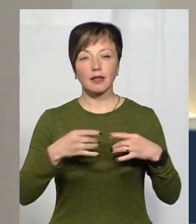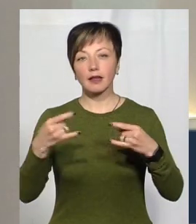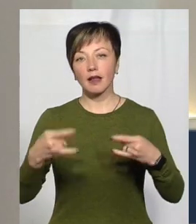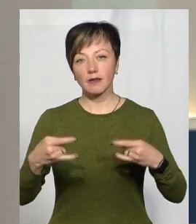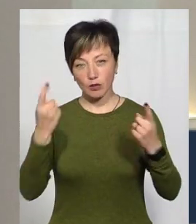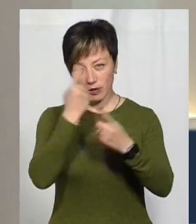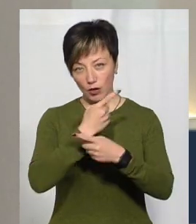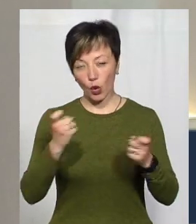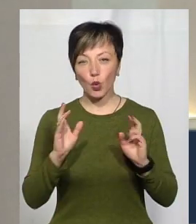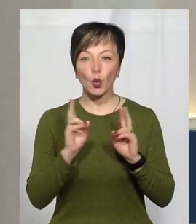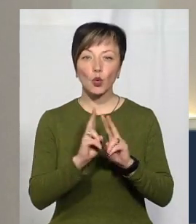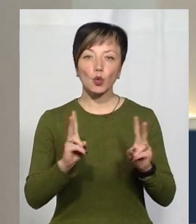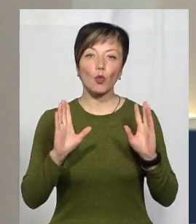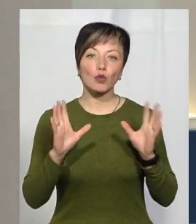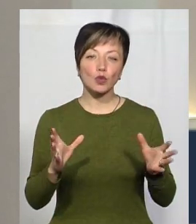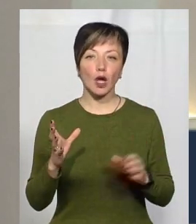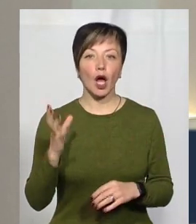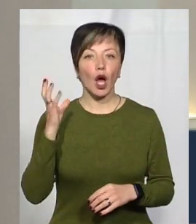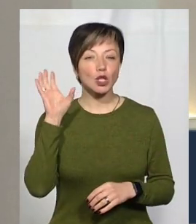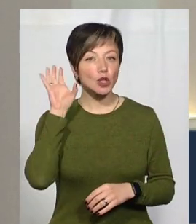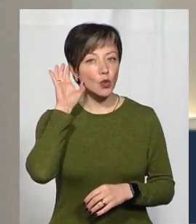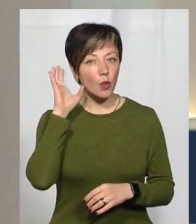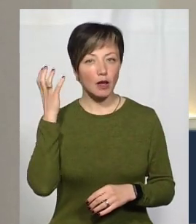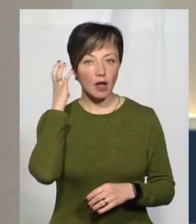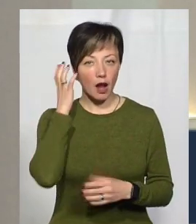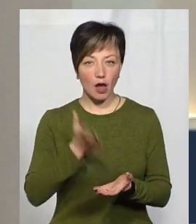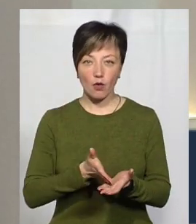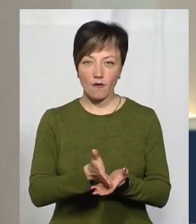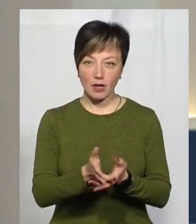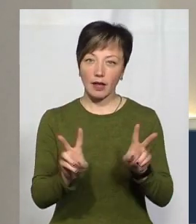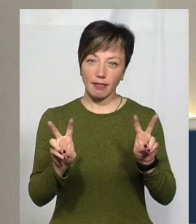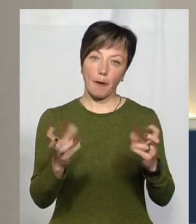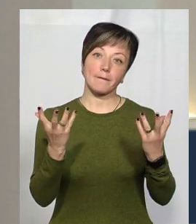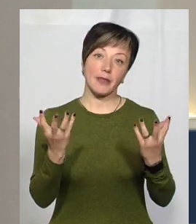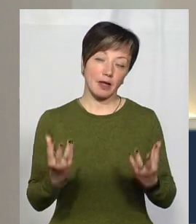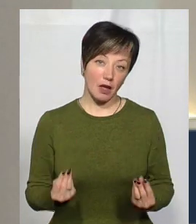етері, хто буде слухати радіову версію теми дня.